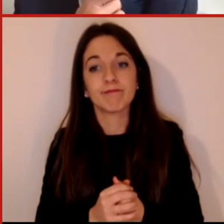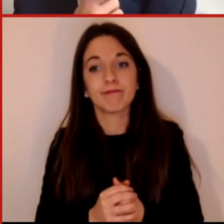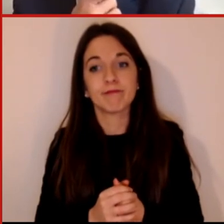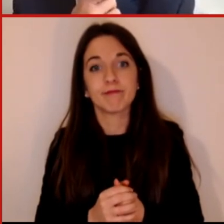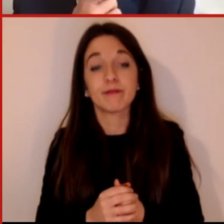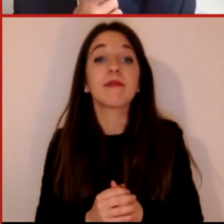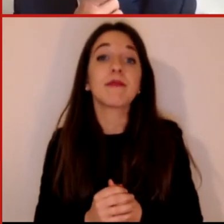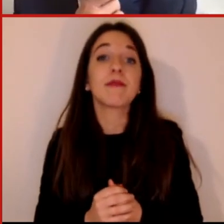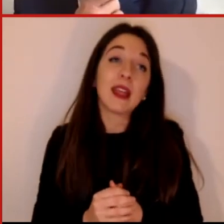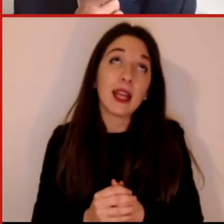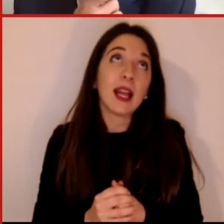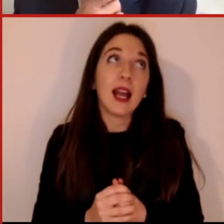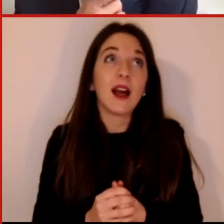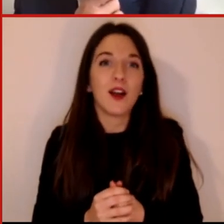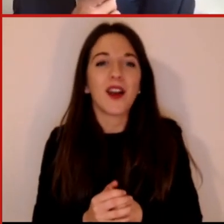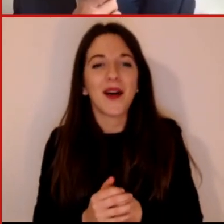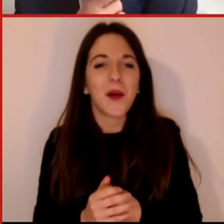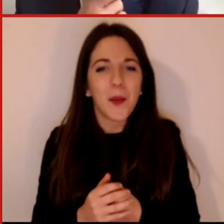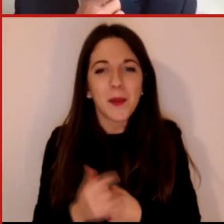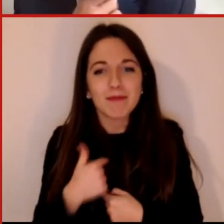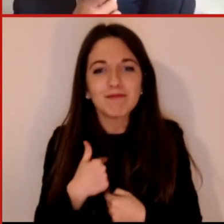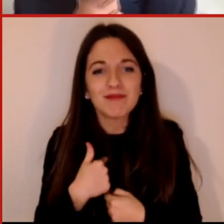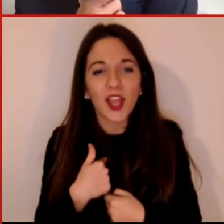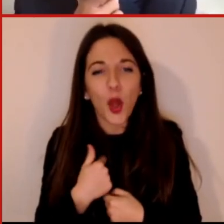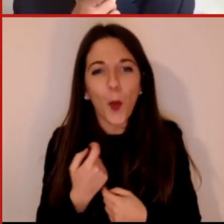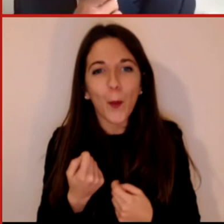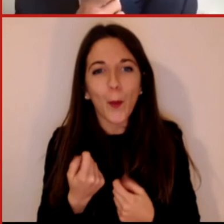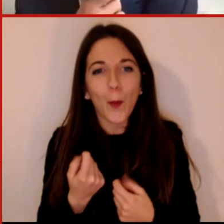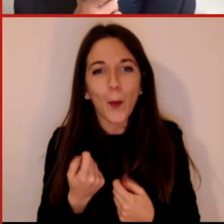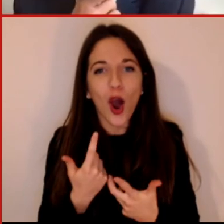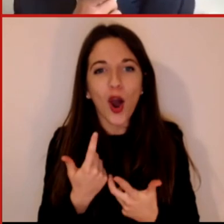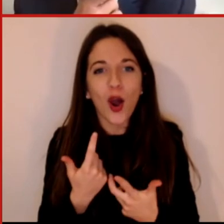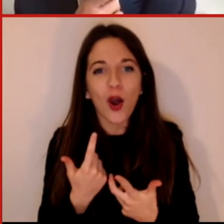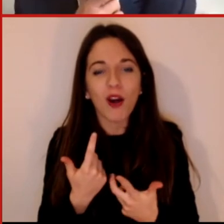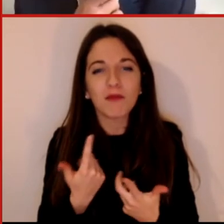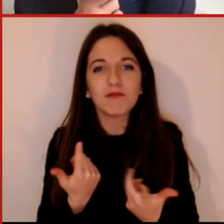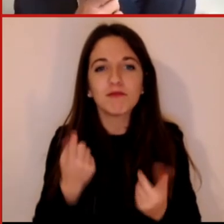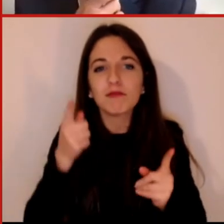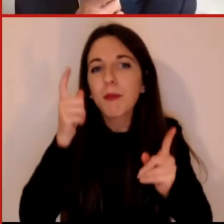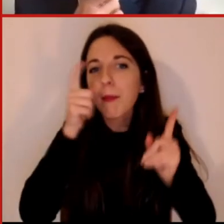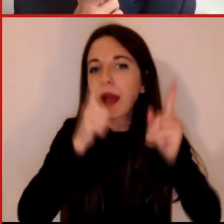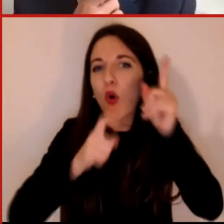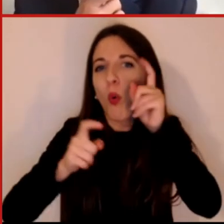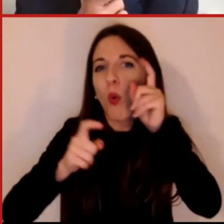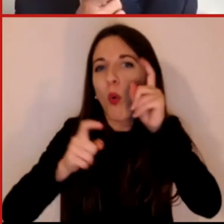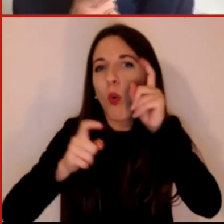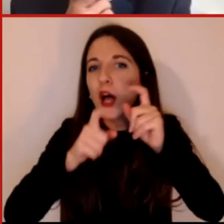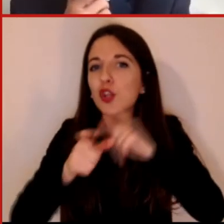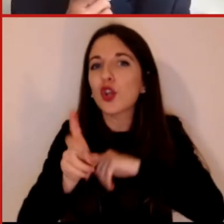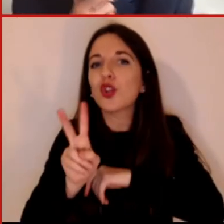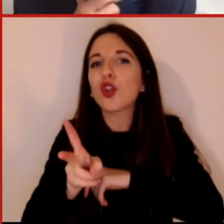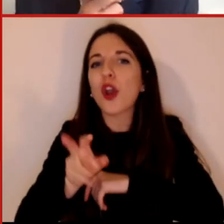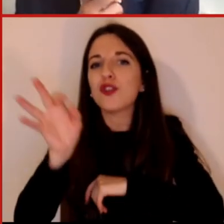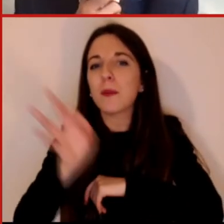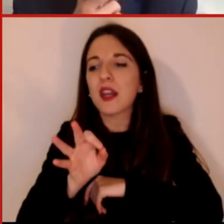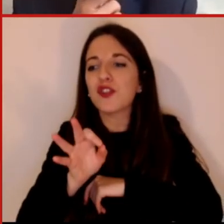preoccupato proprio da quel 12% più o meno appunto di nulla è cambiato di